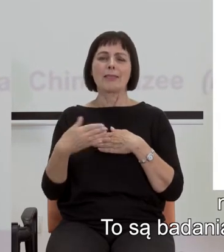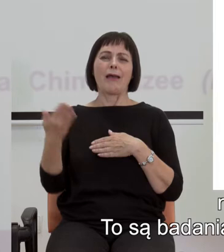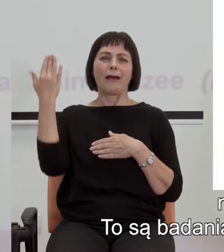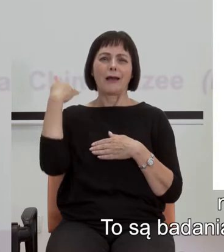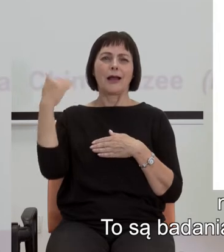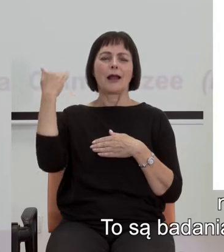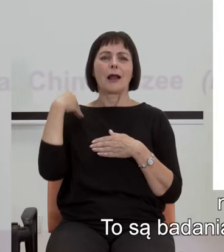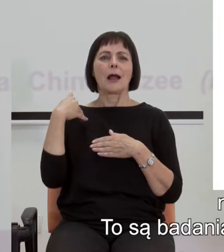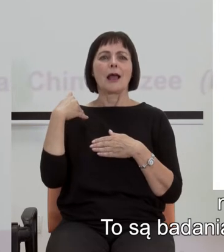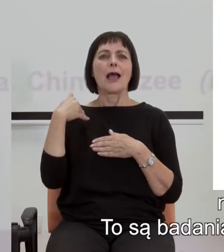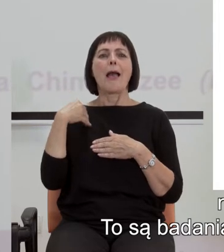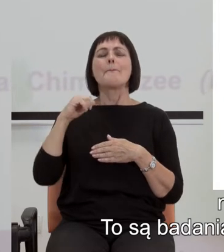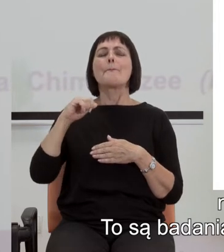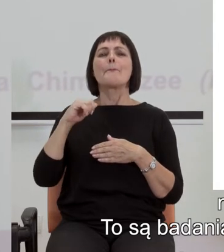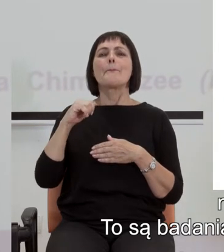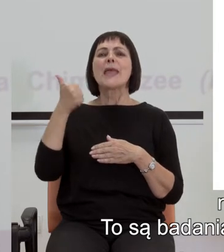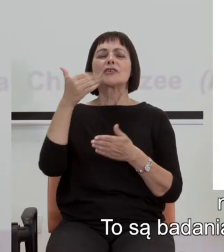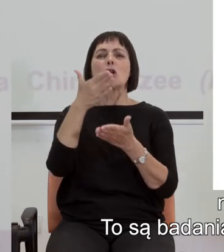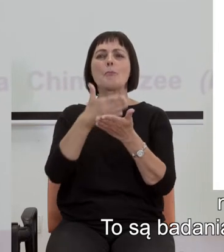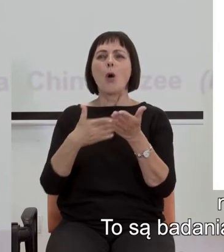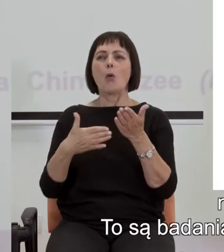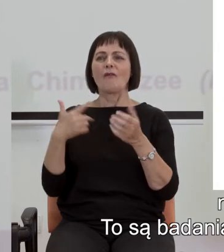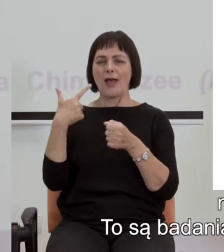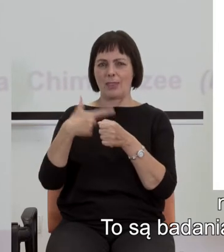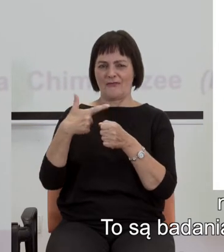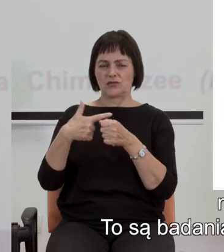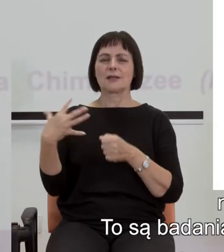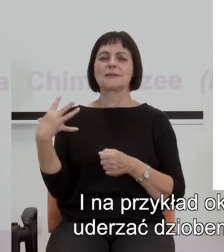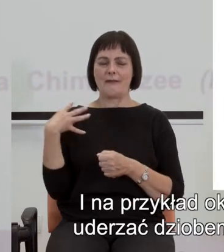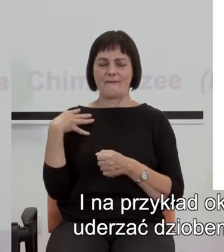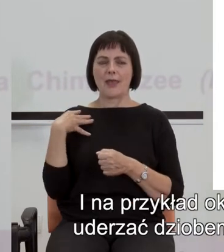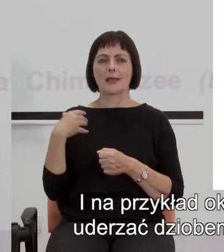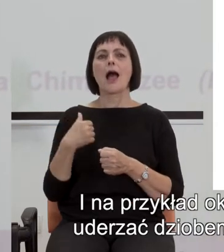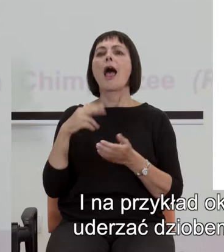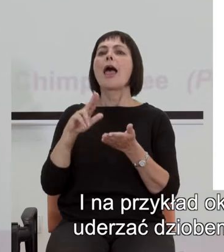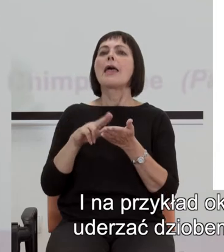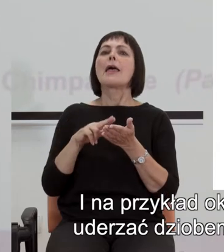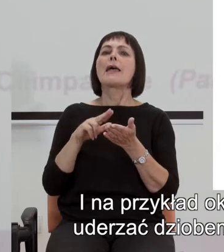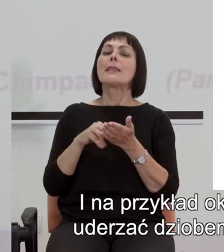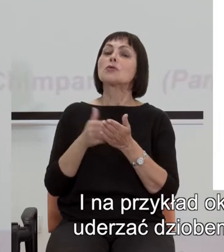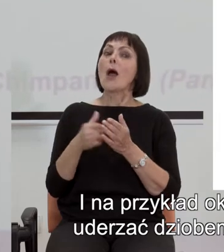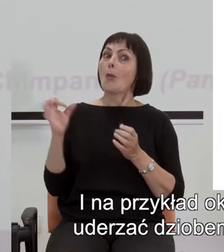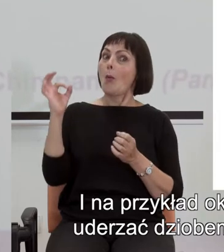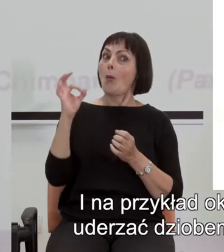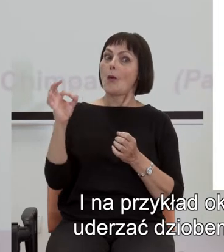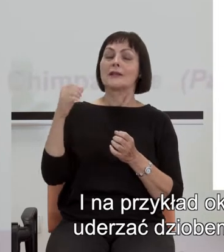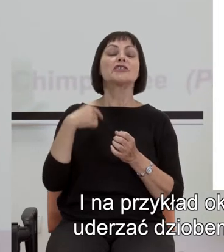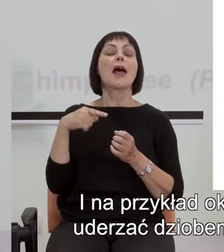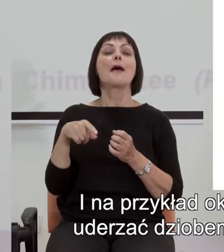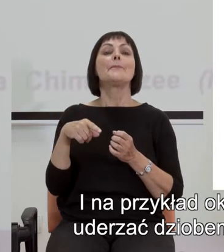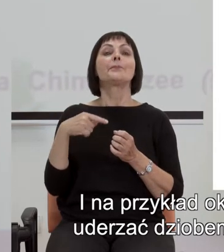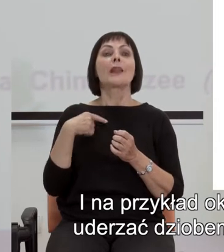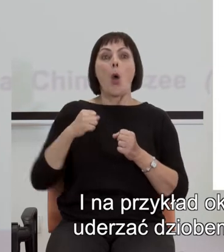pierwszej połowy XX wieku. I na przykład okazuje się, że gołębie potrafią